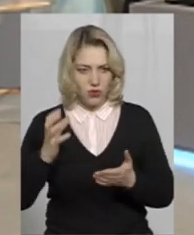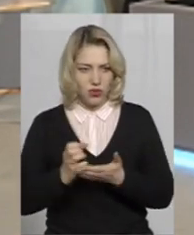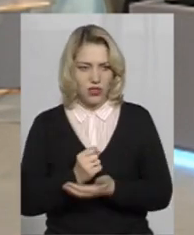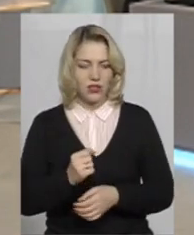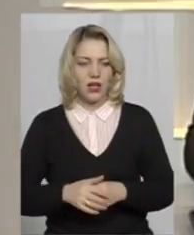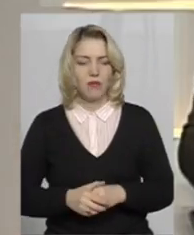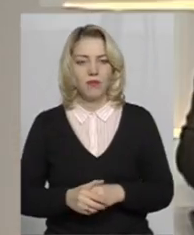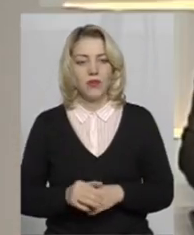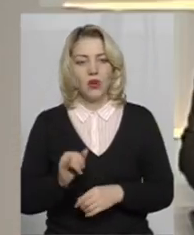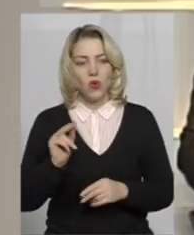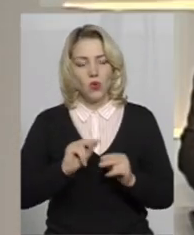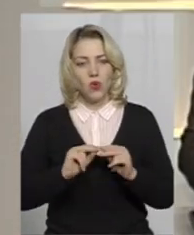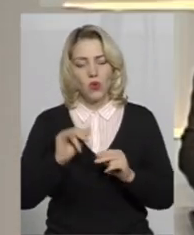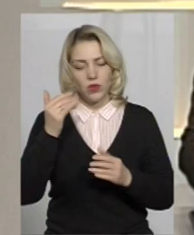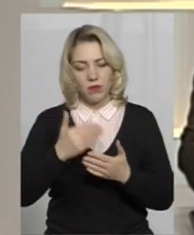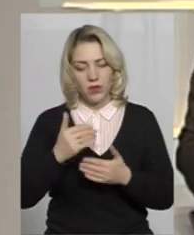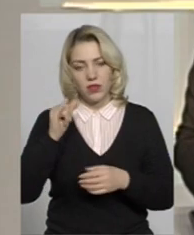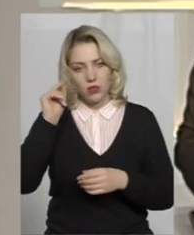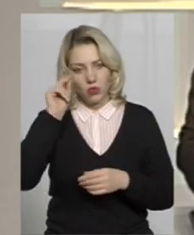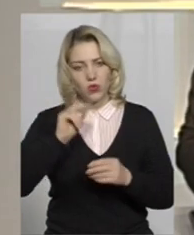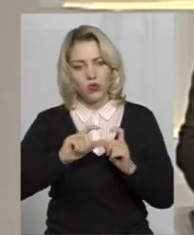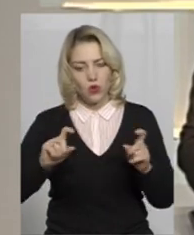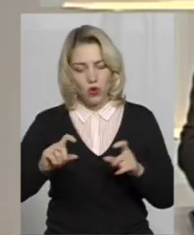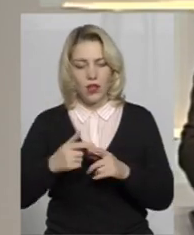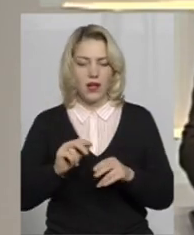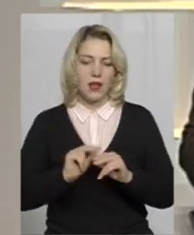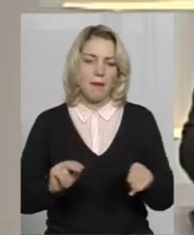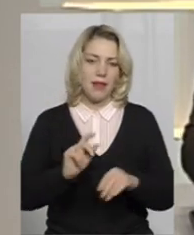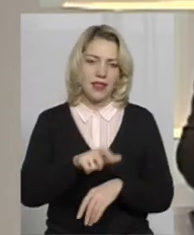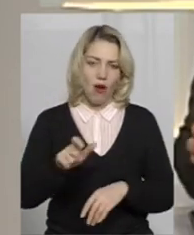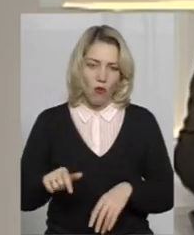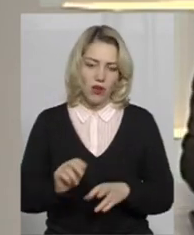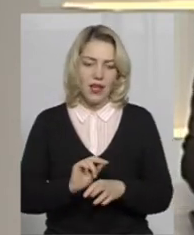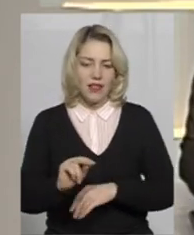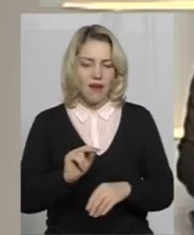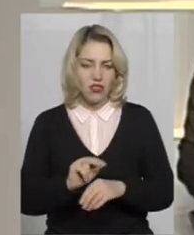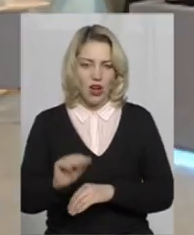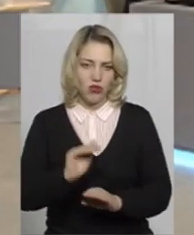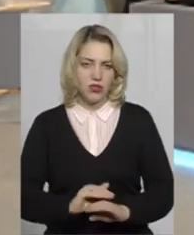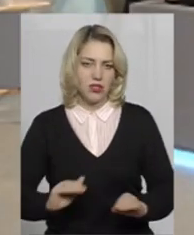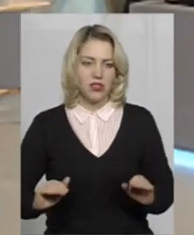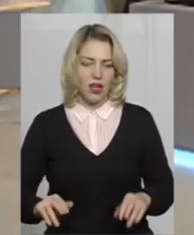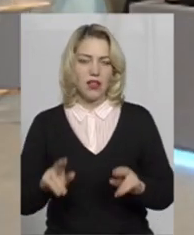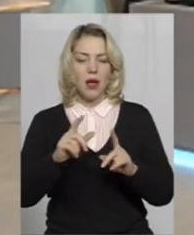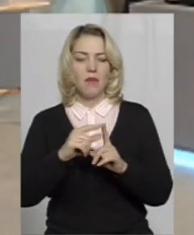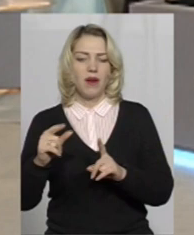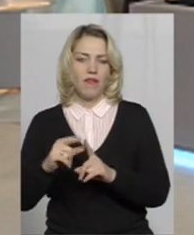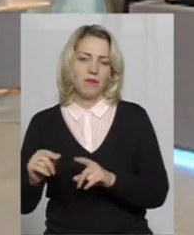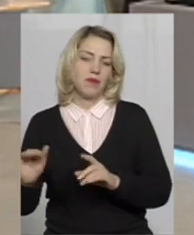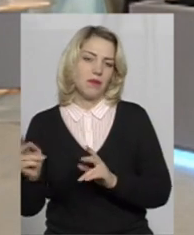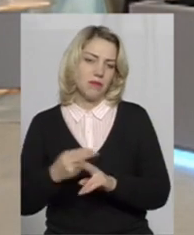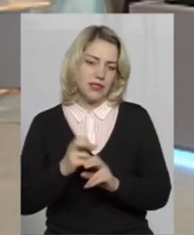Ну, от у школах педагоги навчають дітей правилам безпеки,